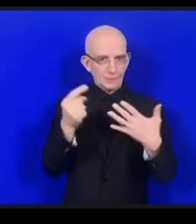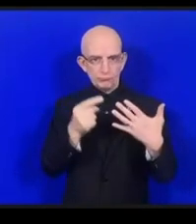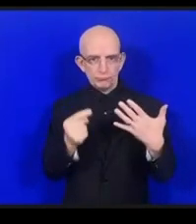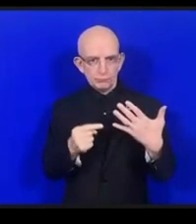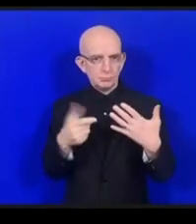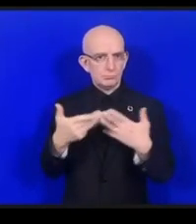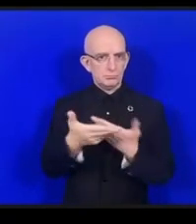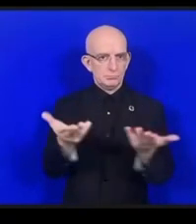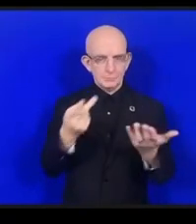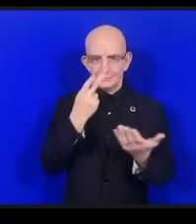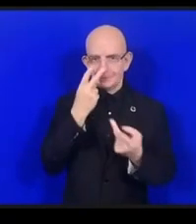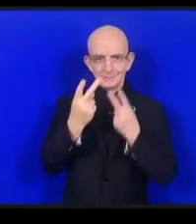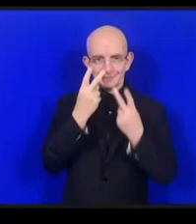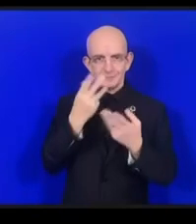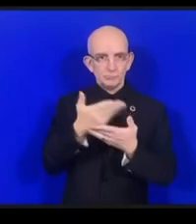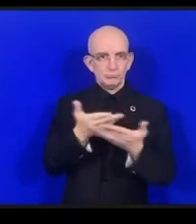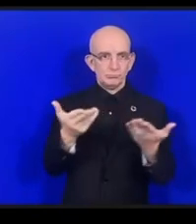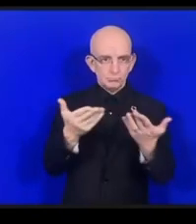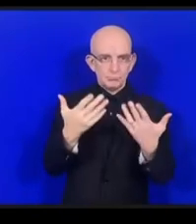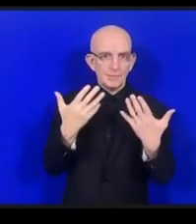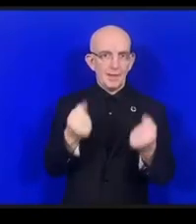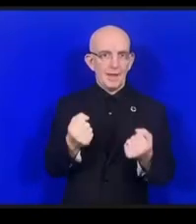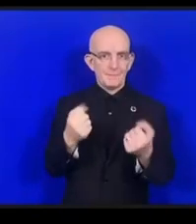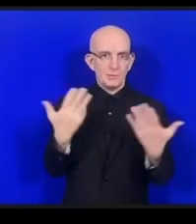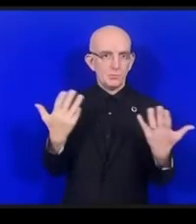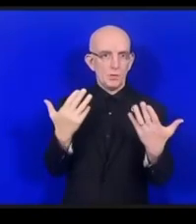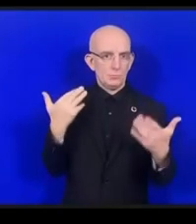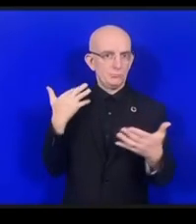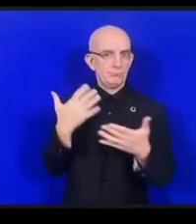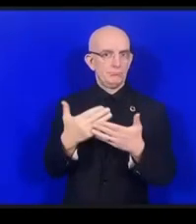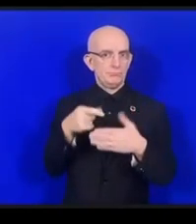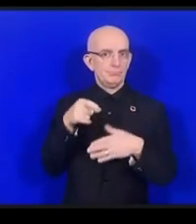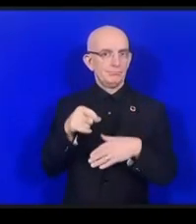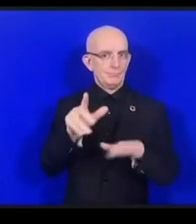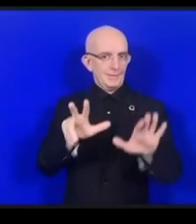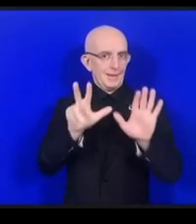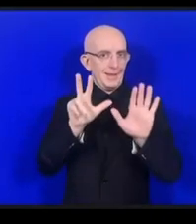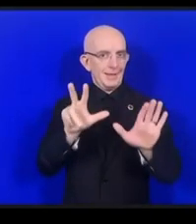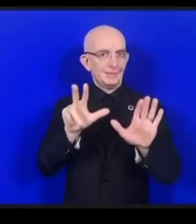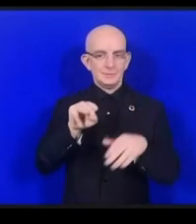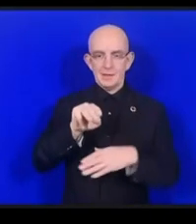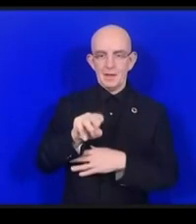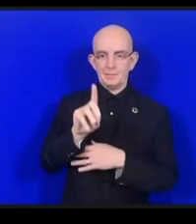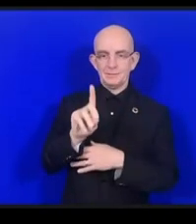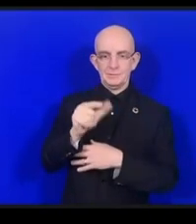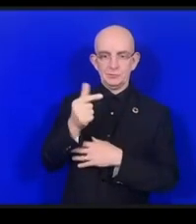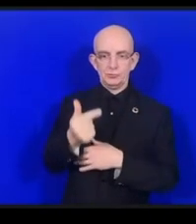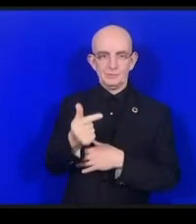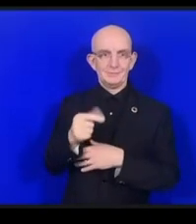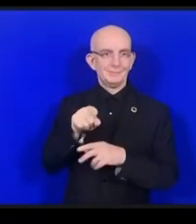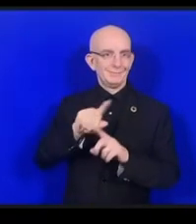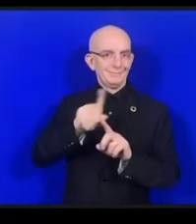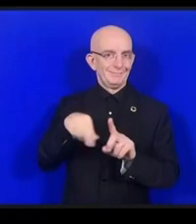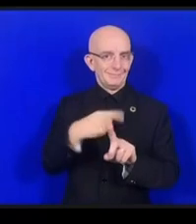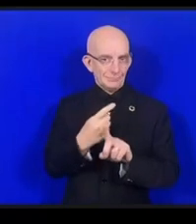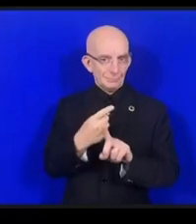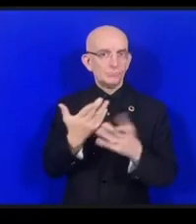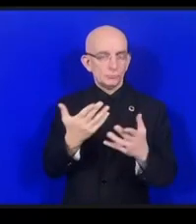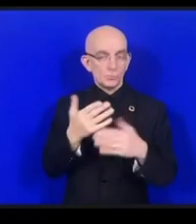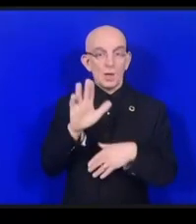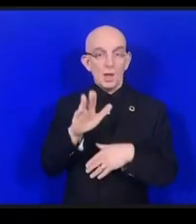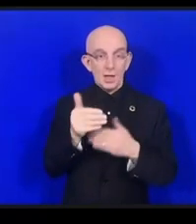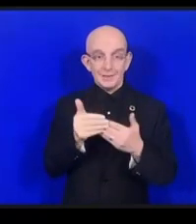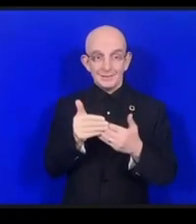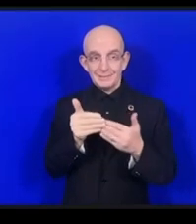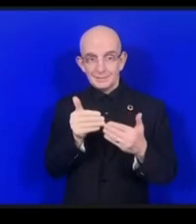8つのミレニアムデベロップメントゴールこれは2000年に制定されているんですがそれ以前にも作られたんですよつまりSDG